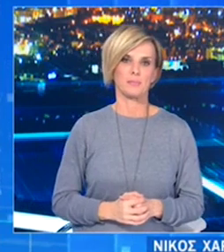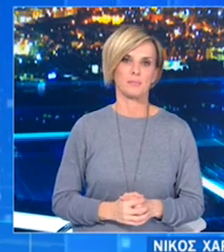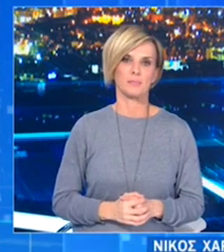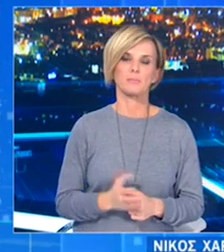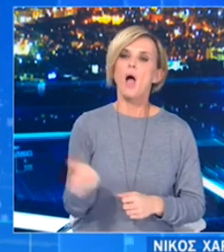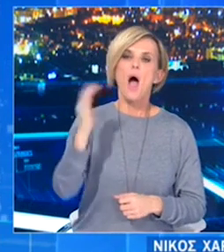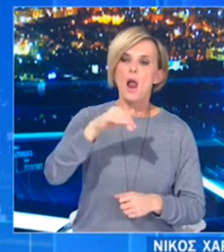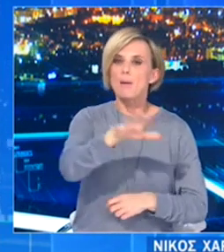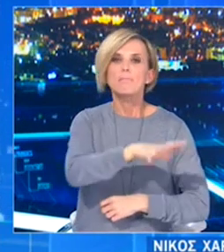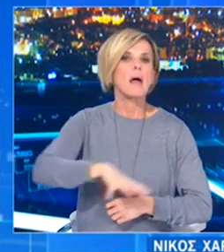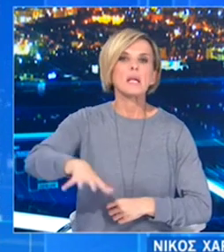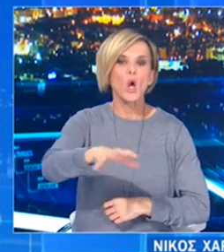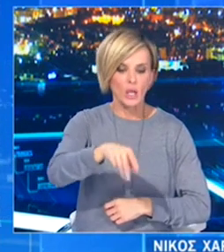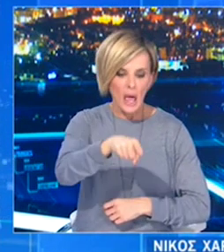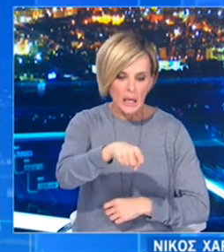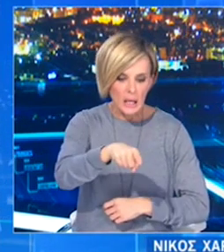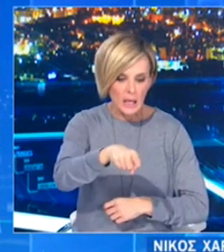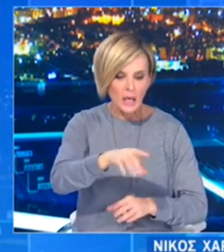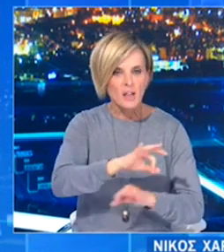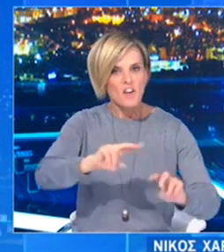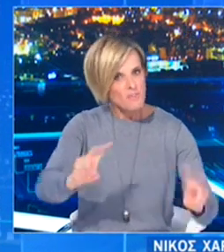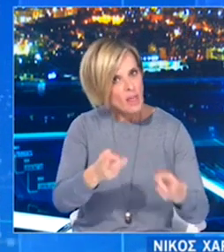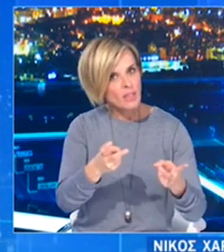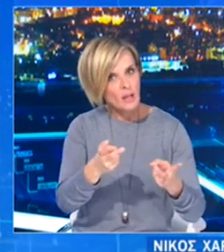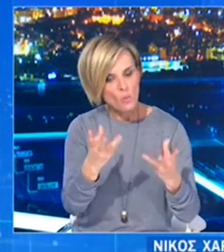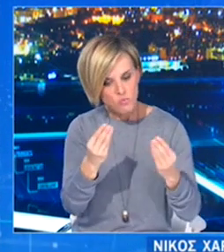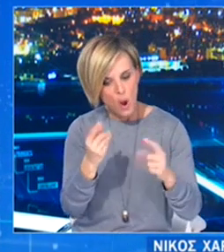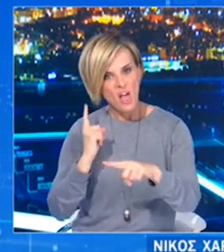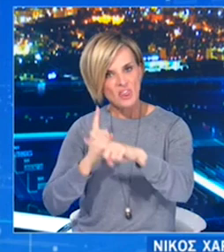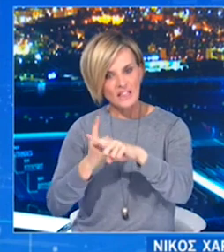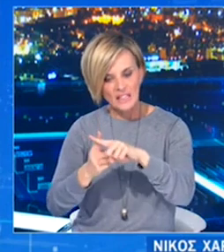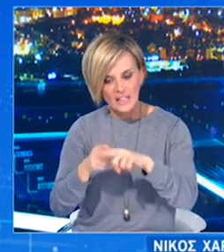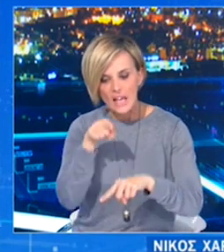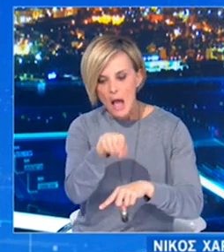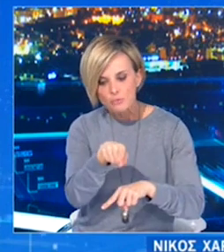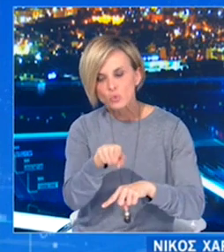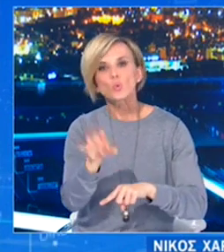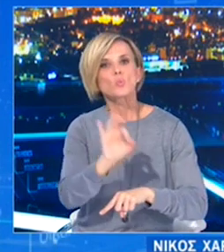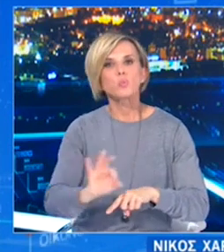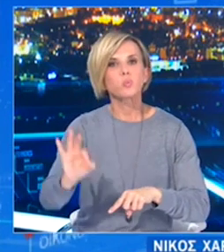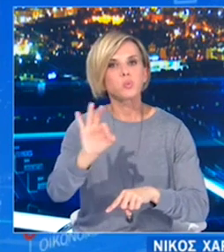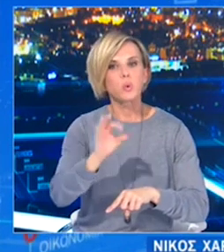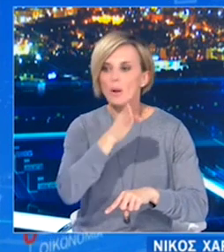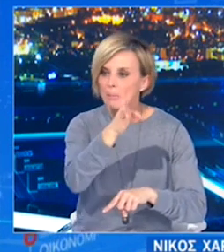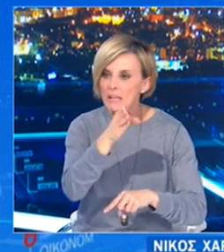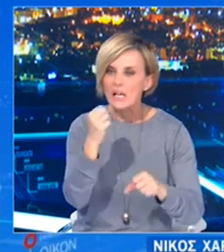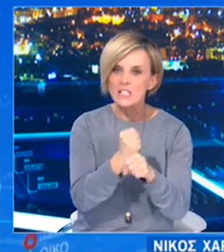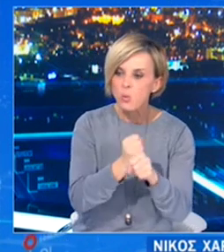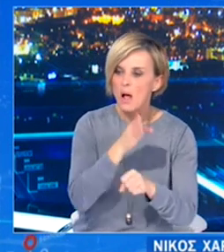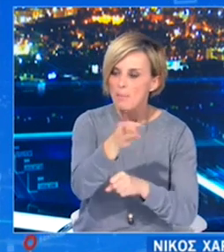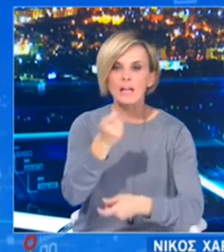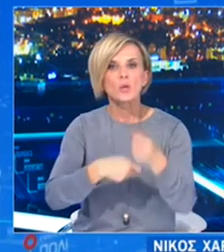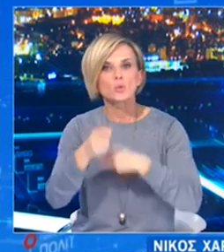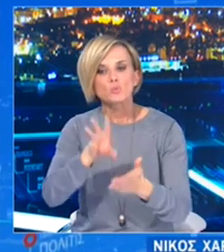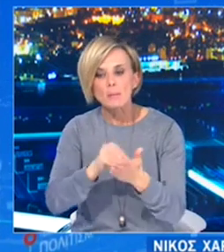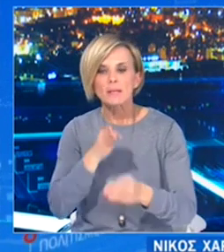λεπτό μια και δεν υπάρχουν στενές επαφές. Υπάρχει πλήρη καταγραφή των χώρων που κινήθηκε, των δεδομένων, της έναρξης των συμπτωμάτων. Υπάρχουν και άλλες